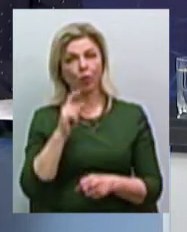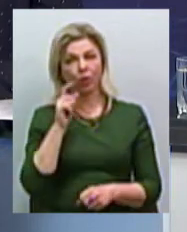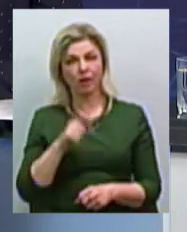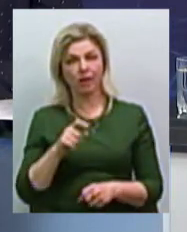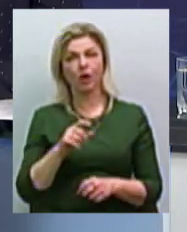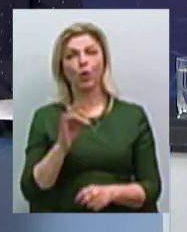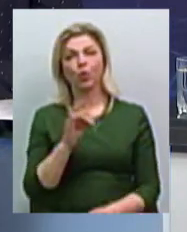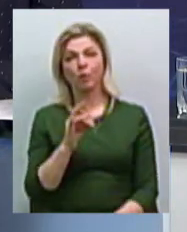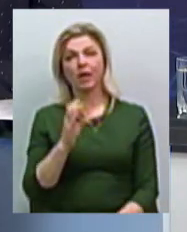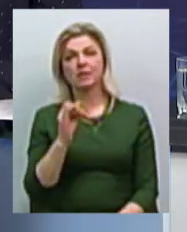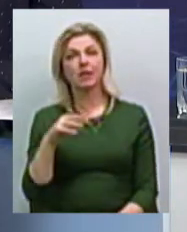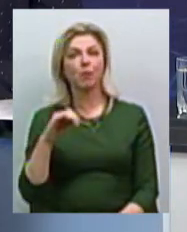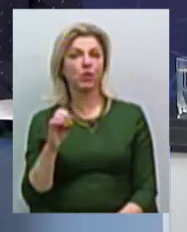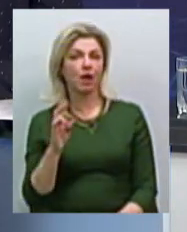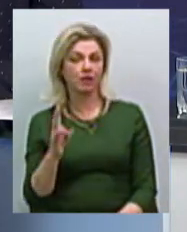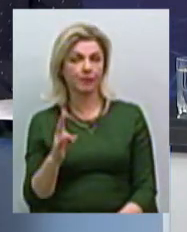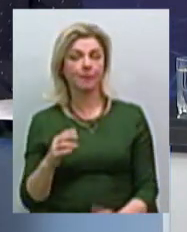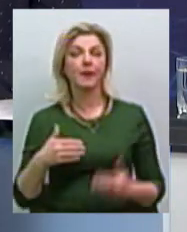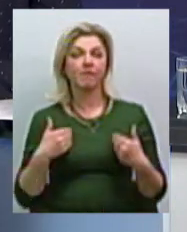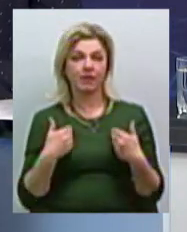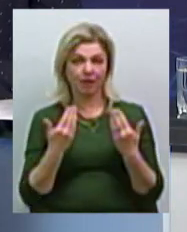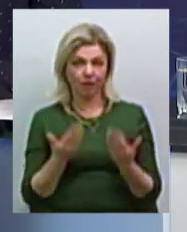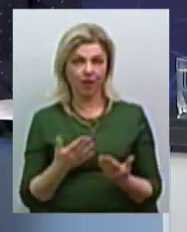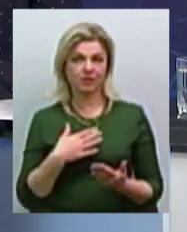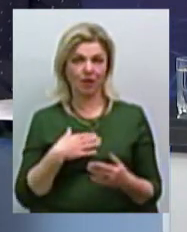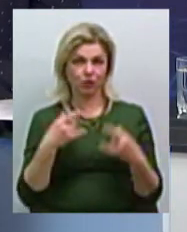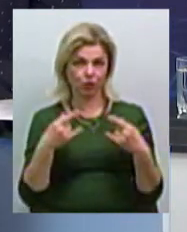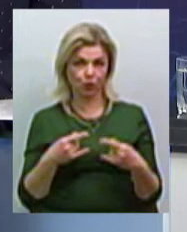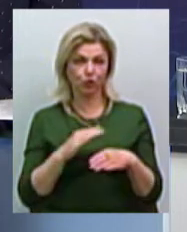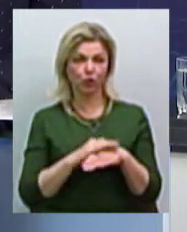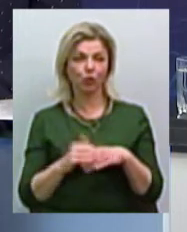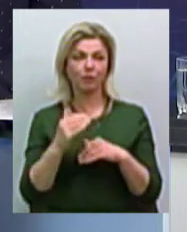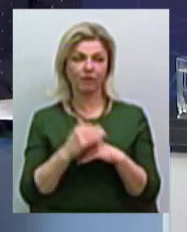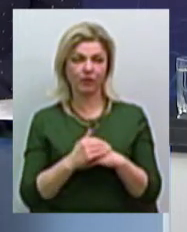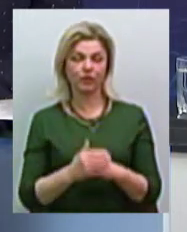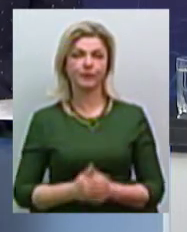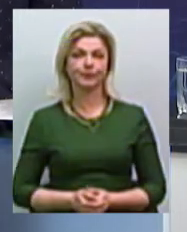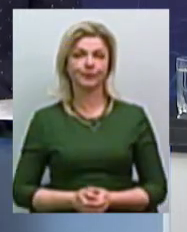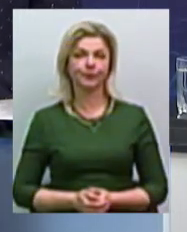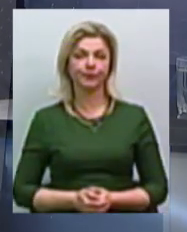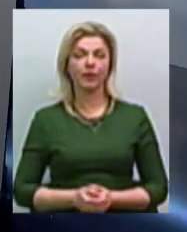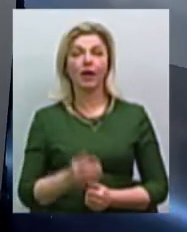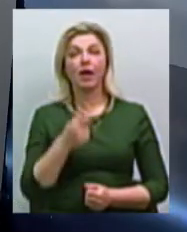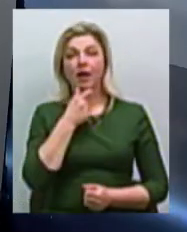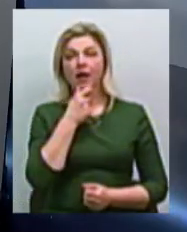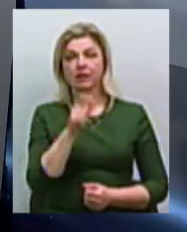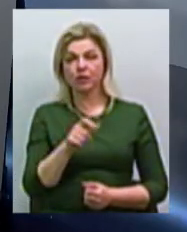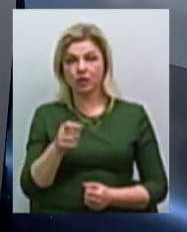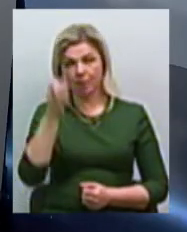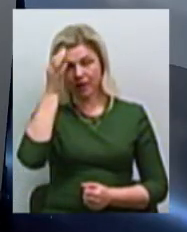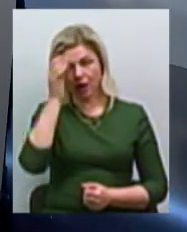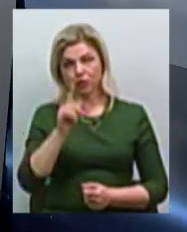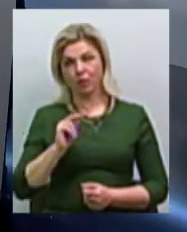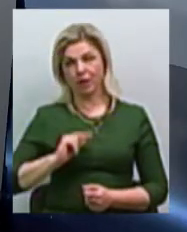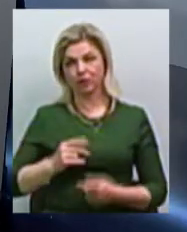Рубік Сімонян. Друзі, я вас вітаю в нашій студії. Добрий вечір. Добрий вечір. Глядачам, я нагадую, що ми працюємо в прямому